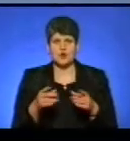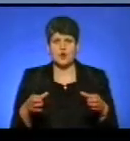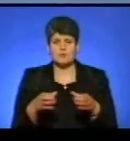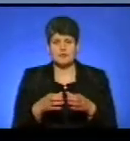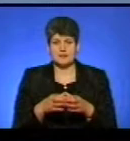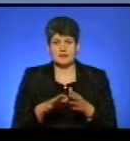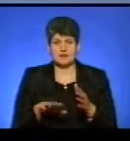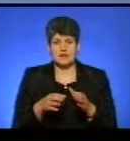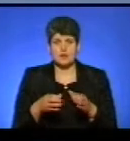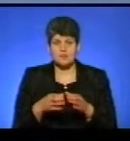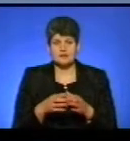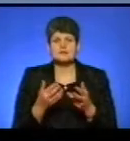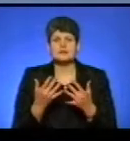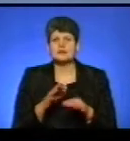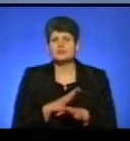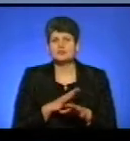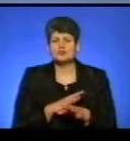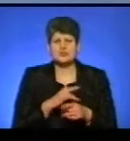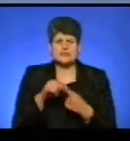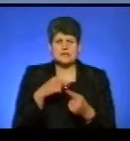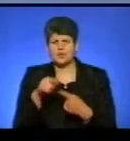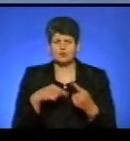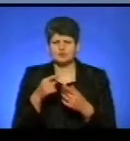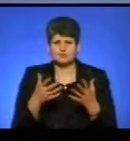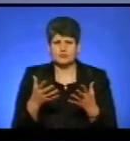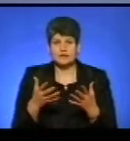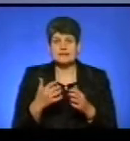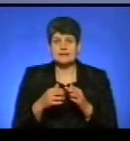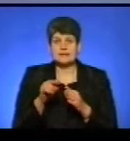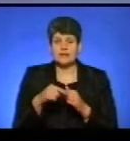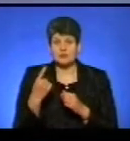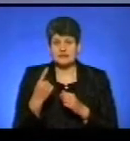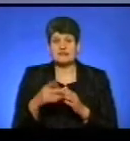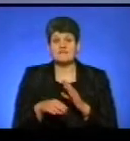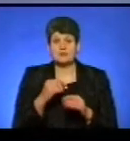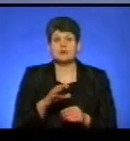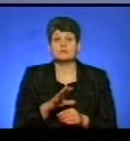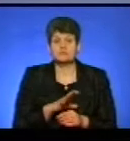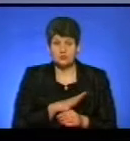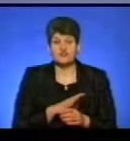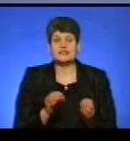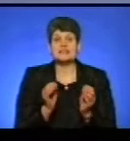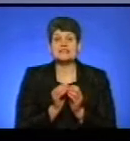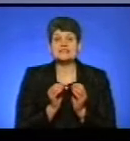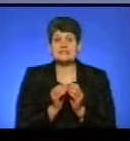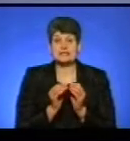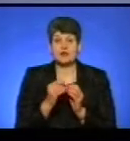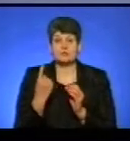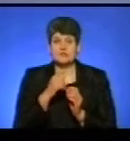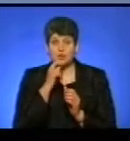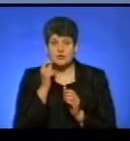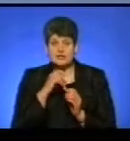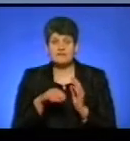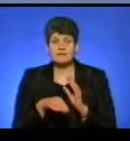громад, наскільки було воно все, як ти кажеться, закручено і накалено. Так, і ми серед тих областей, де вибори відбулися, тому що у десяти областях України